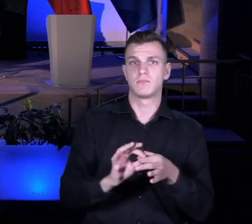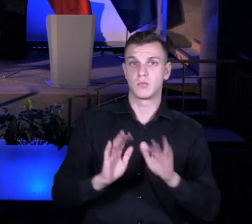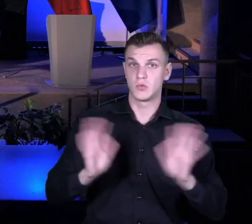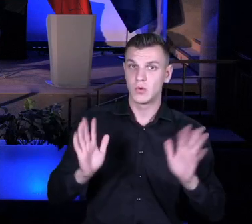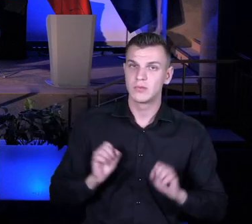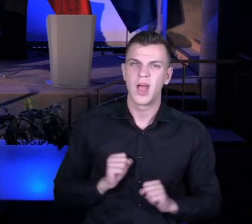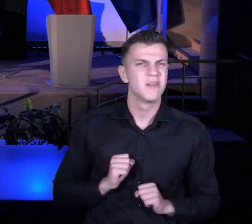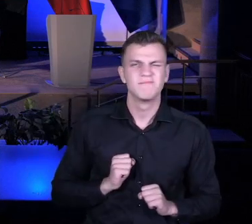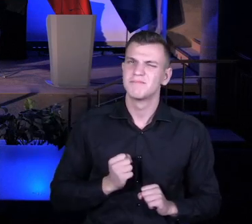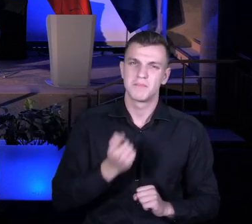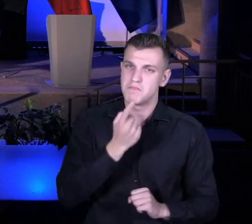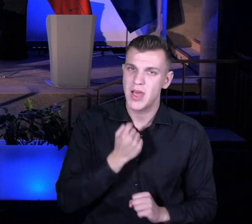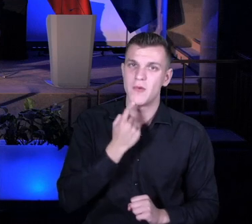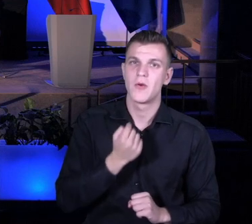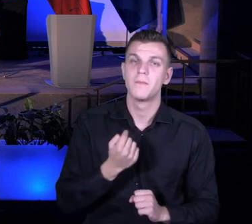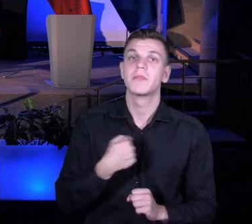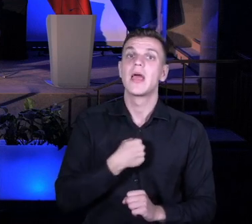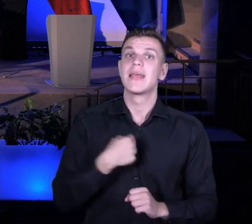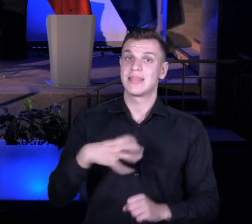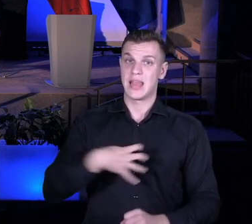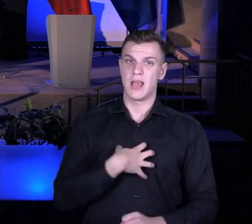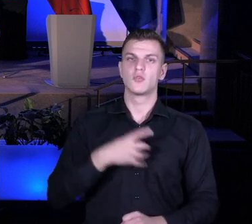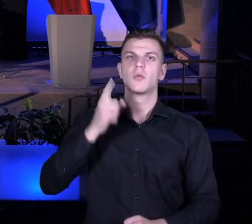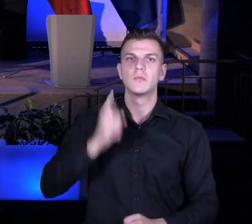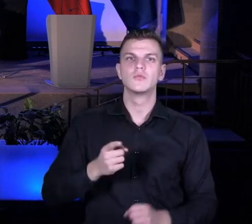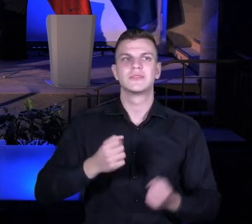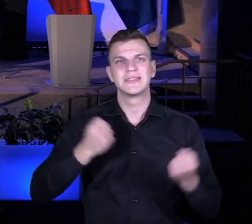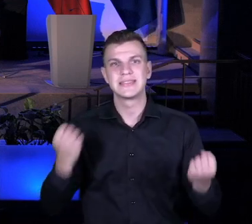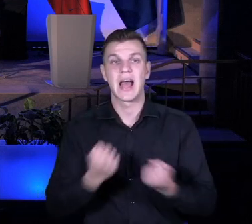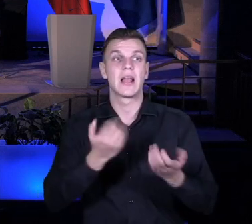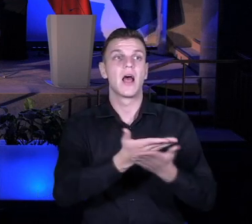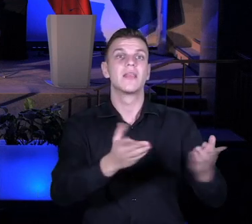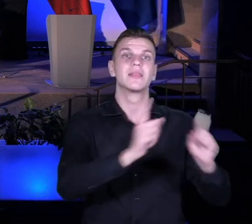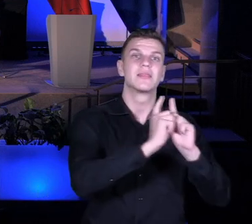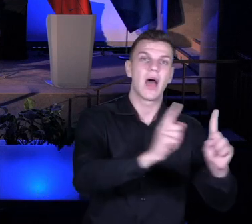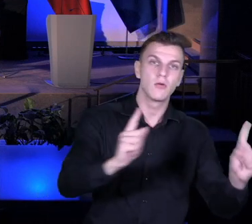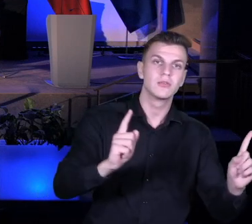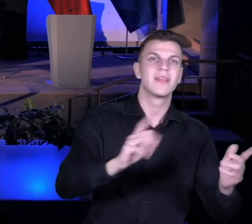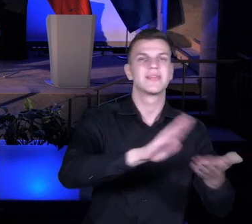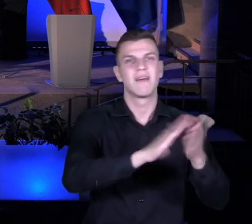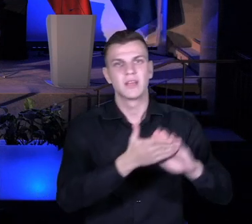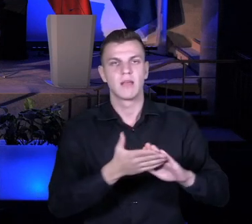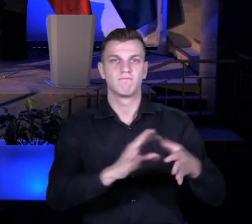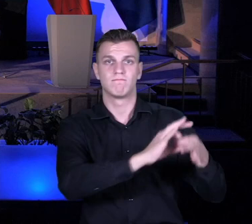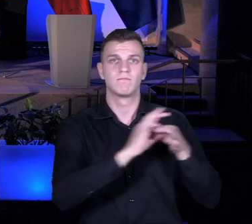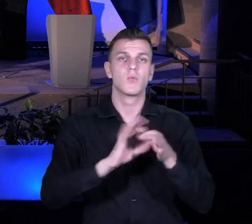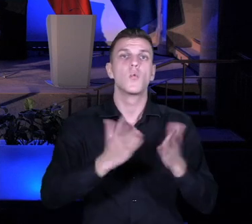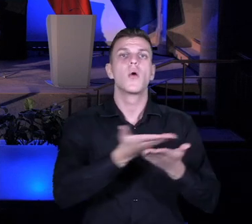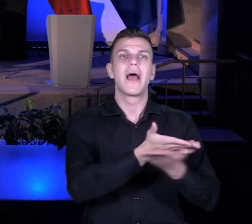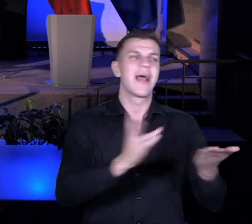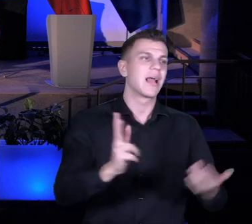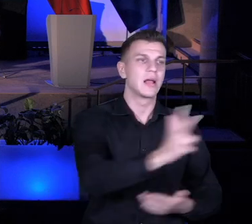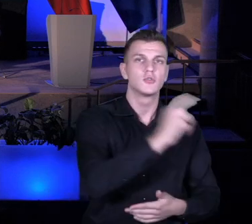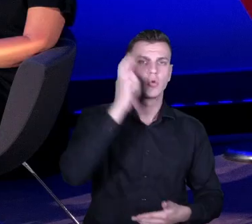tworzenie właśnie różnego rodzaju doświadczeń, nauczycieli, żebyśmy my wiedzieli, co tak naprawdę trzeba robić, żeby te